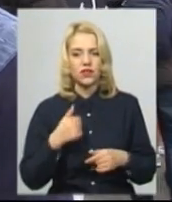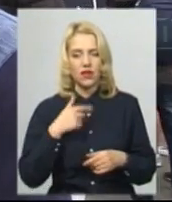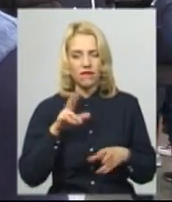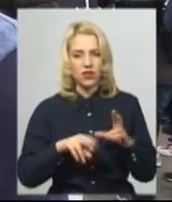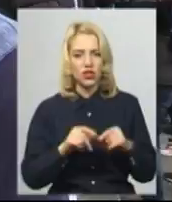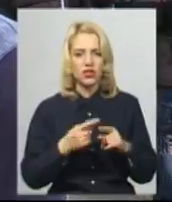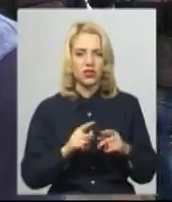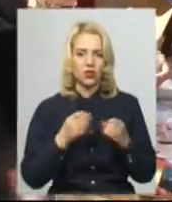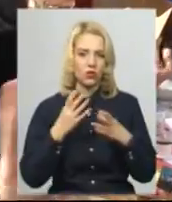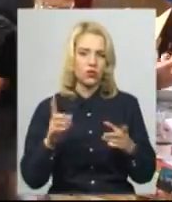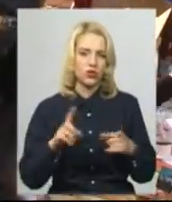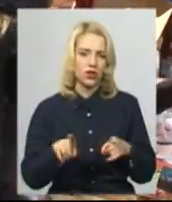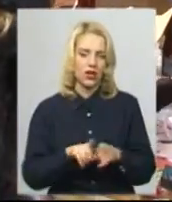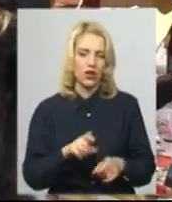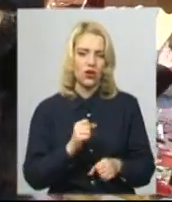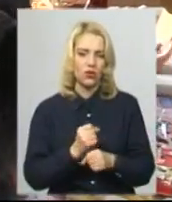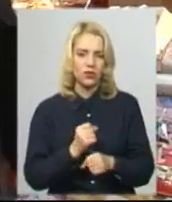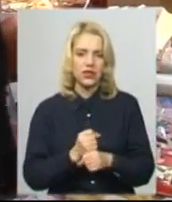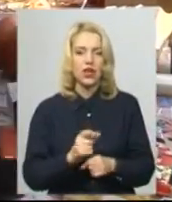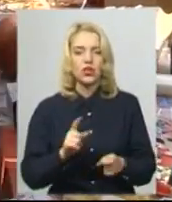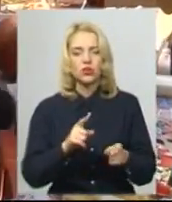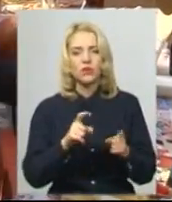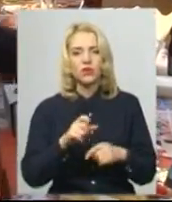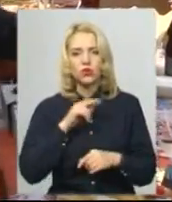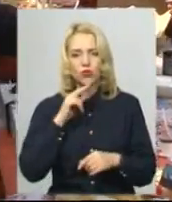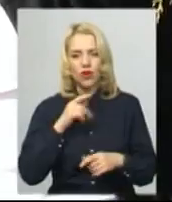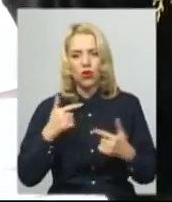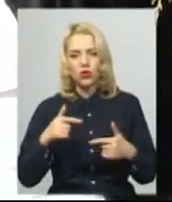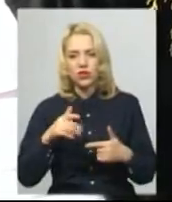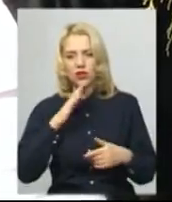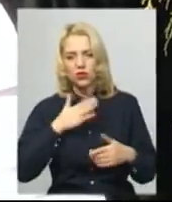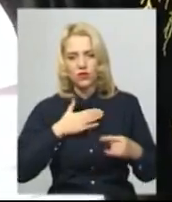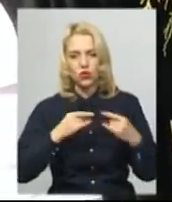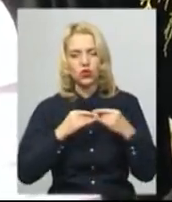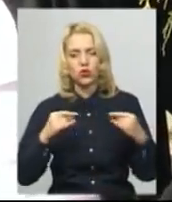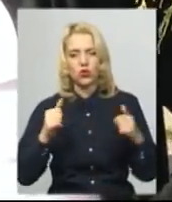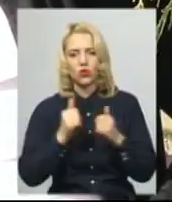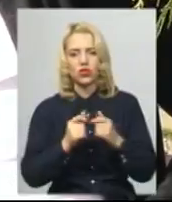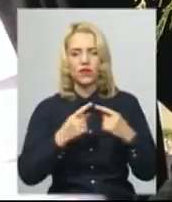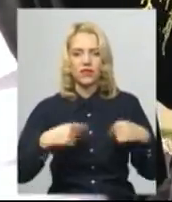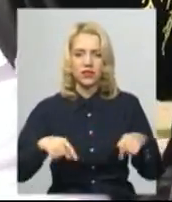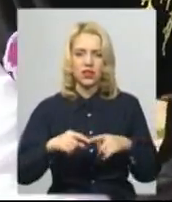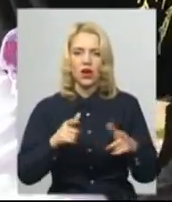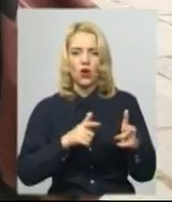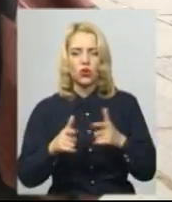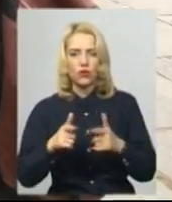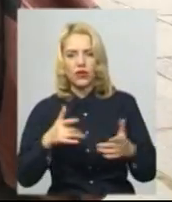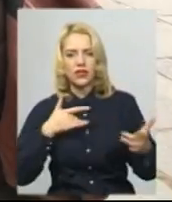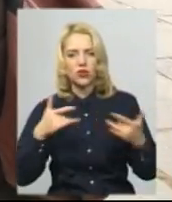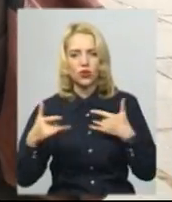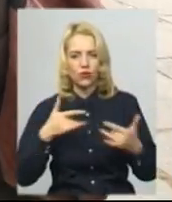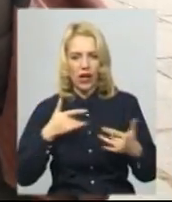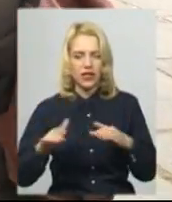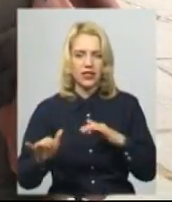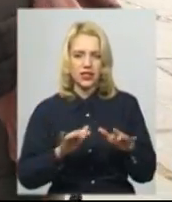добре, що таке робиться. Аби привернути увагу гостей до своїх столиків на ярмарку, кожне відділення готувало театральне костюмоване дійство,